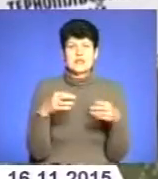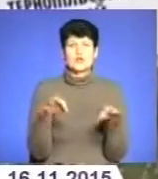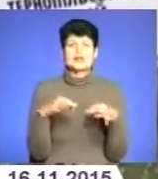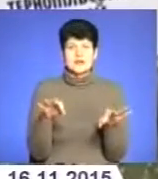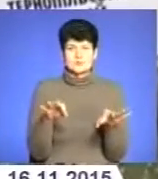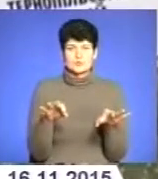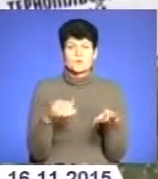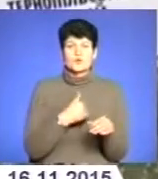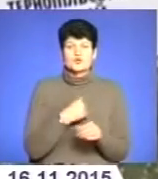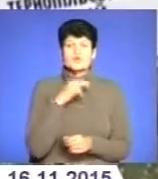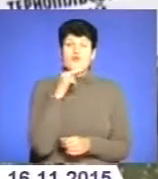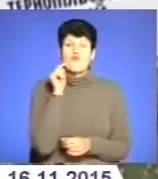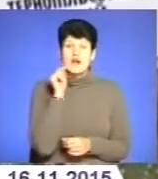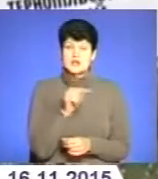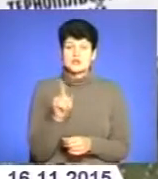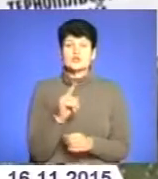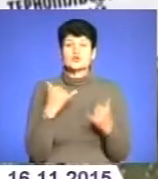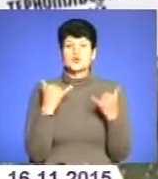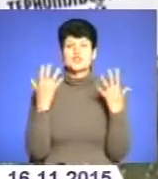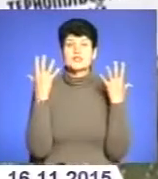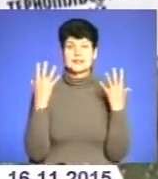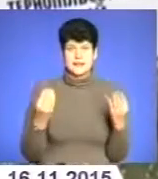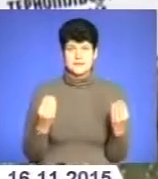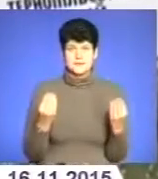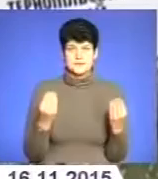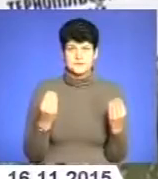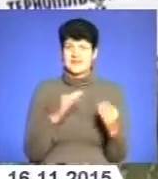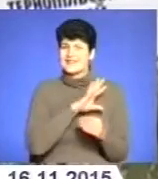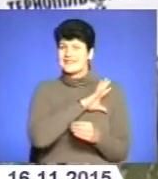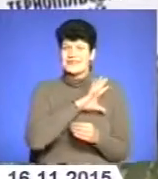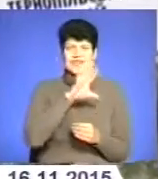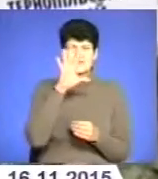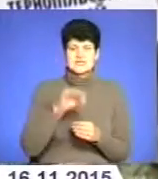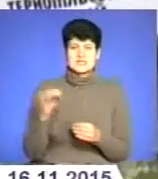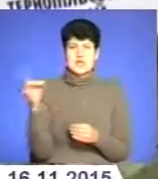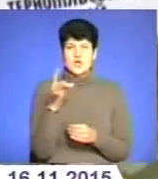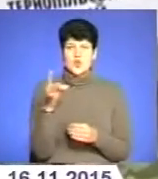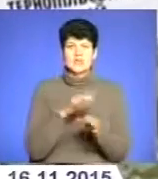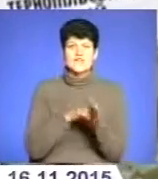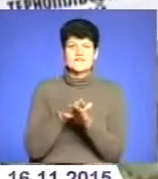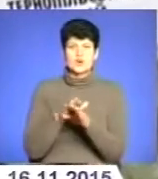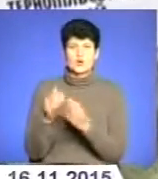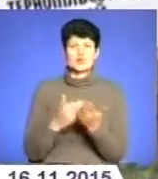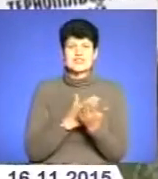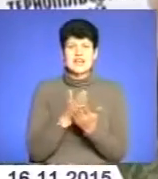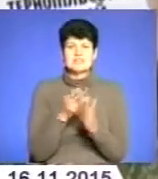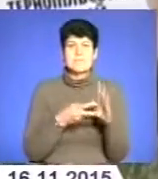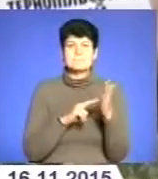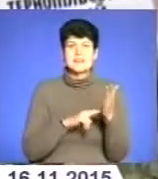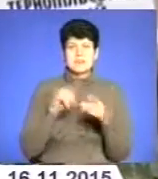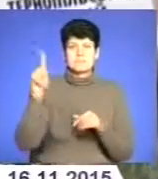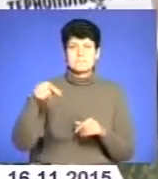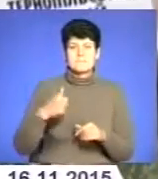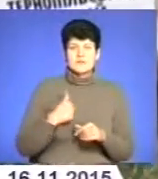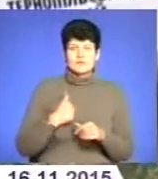Хочу зауважити, що на сьогоднішній день не всі райони виконують якісно план призову. Хочу